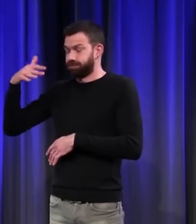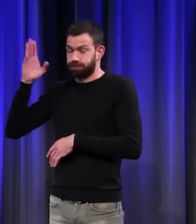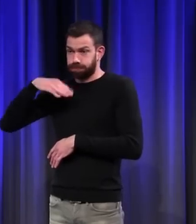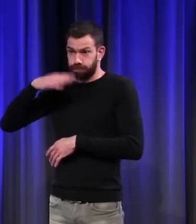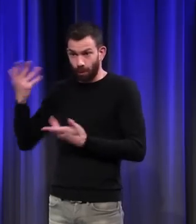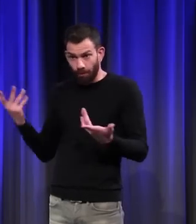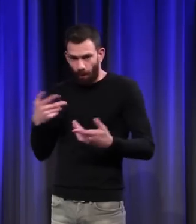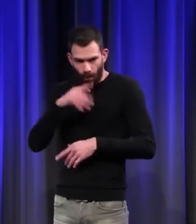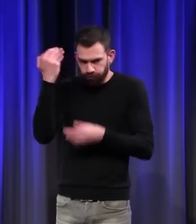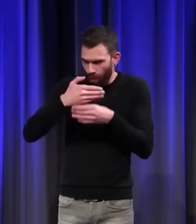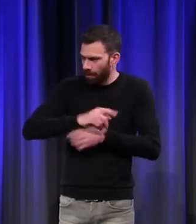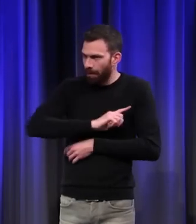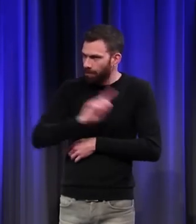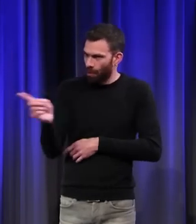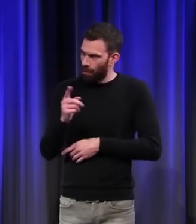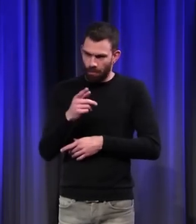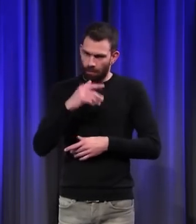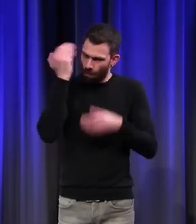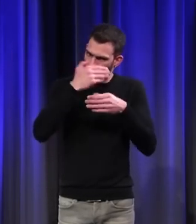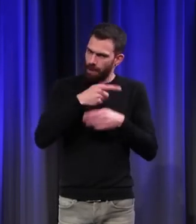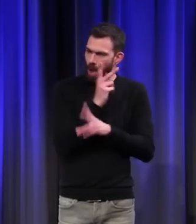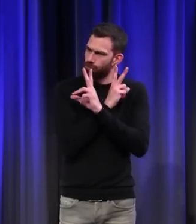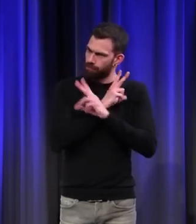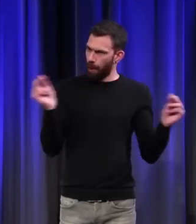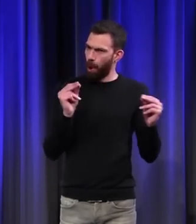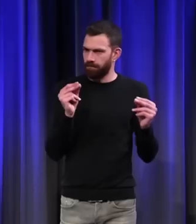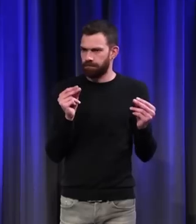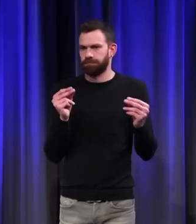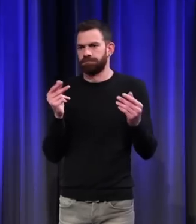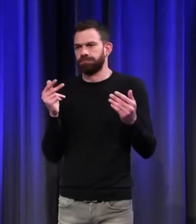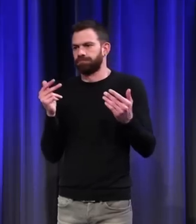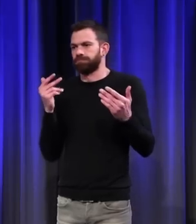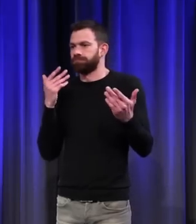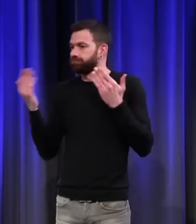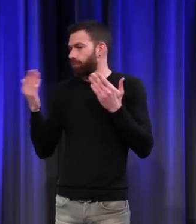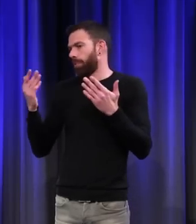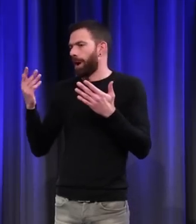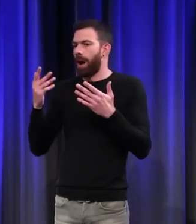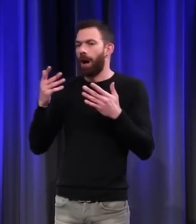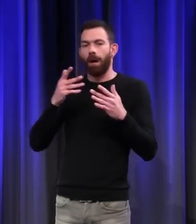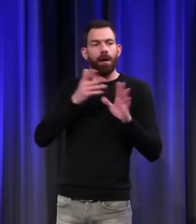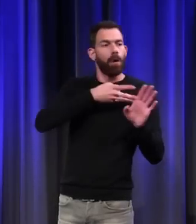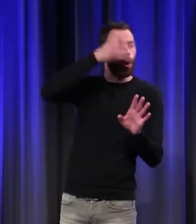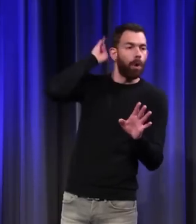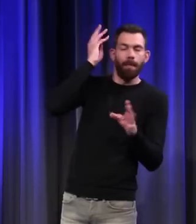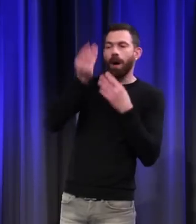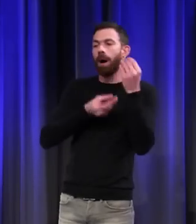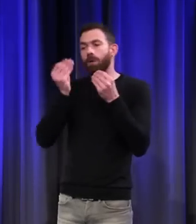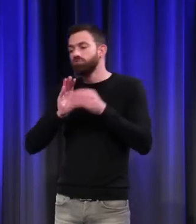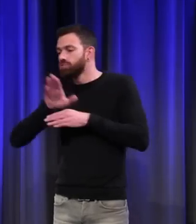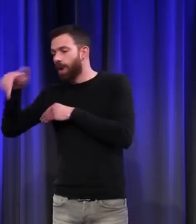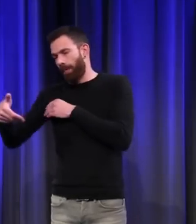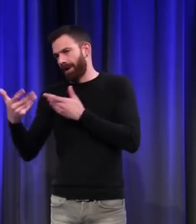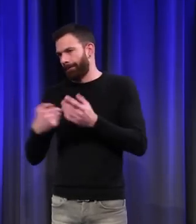pareilles au Moyen Âge. Donc, Moyen Âge, on est propre, on est même très propre par rapport à l'Antiquité romaine ou par rapport aux siècles qui ont suivi